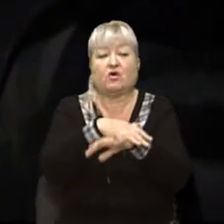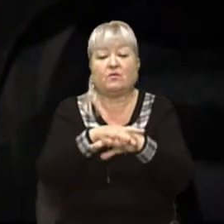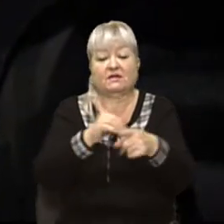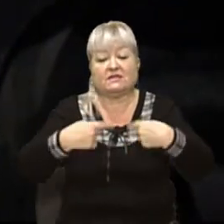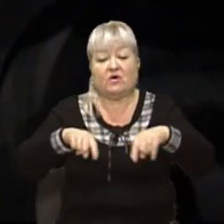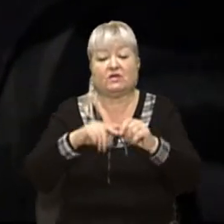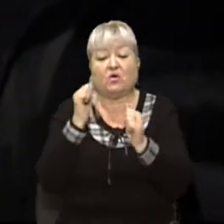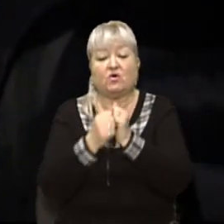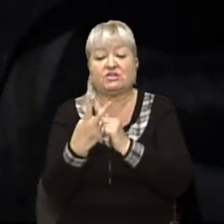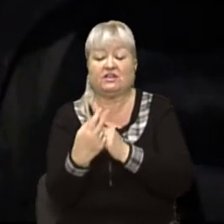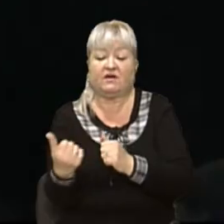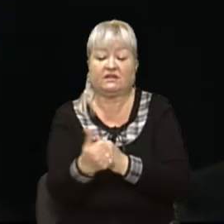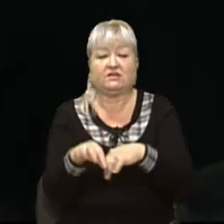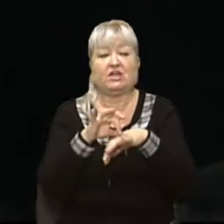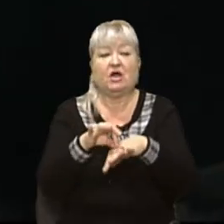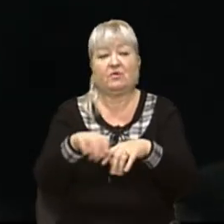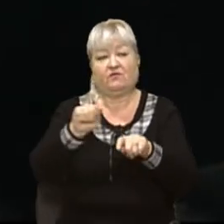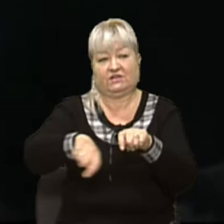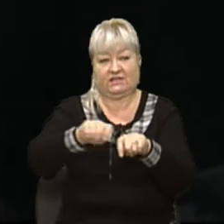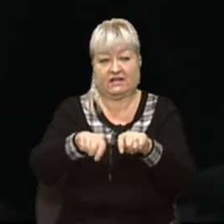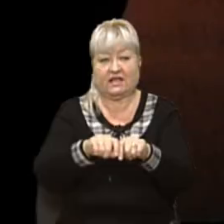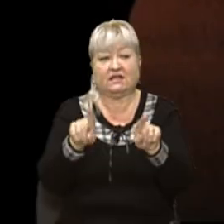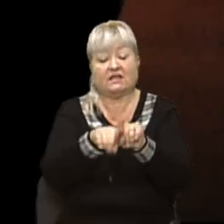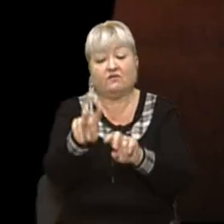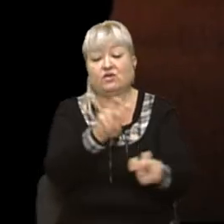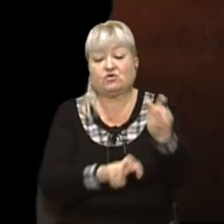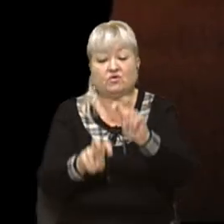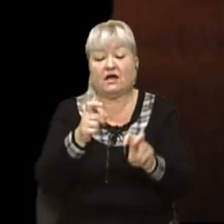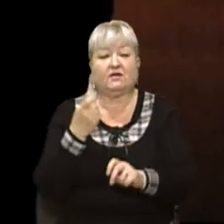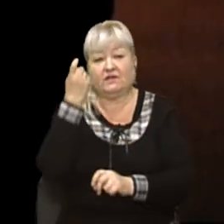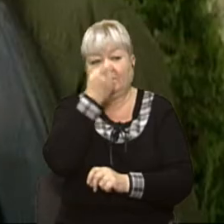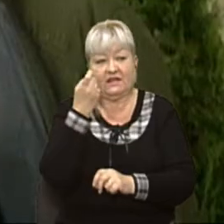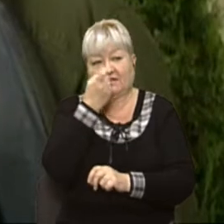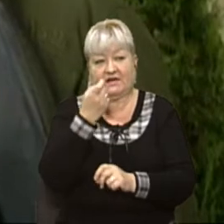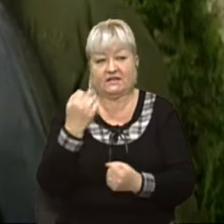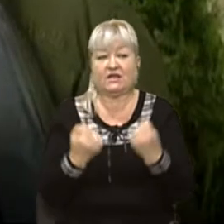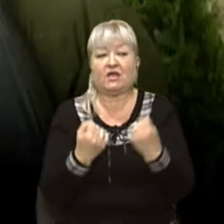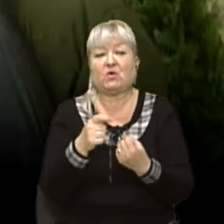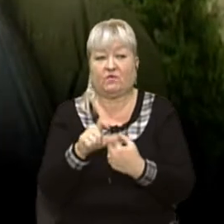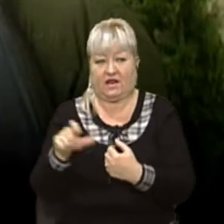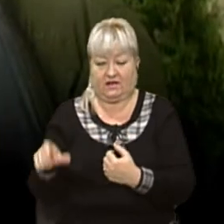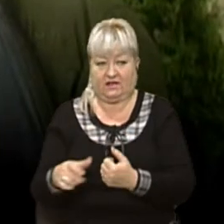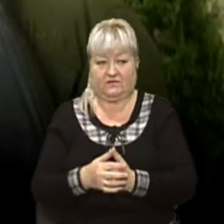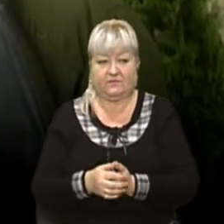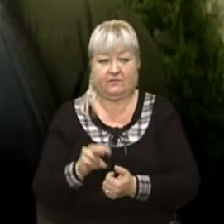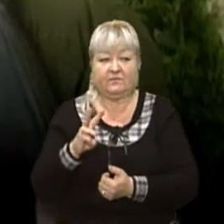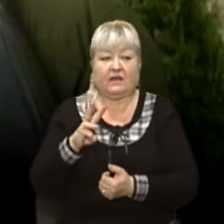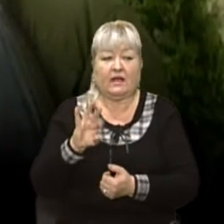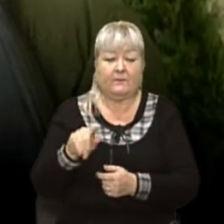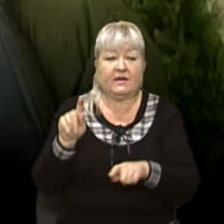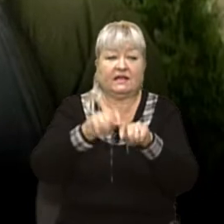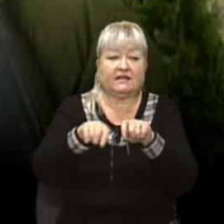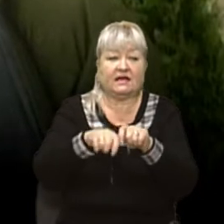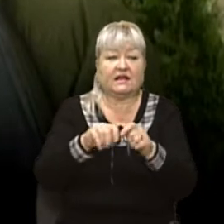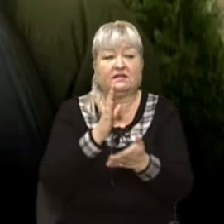Львів» щодва тижні проводить рейди. Таким чином шукають на вулицях нетверезих кермувальників. Ми безпосередньо на рейдах